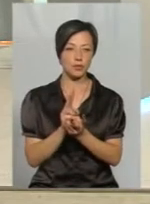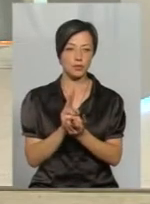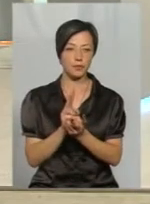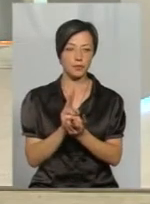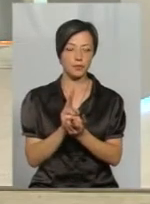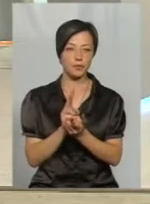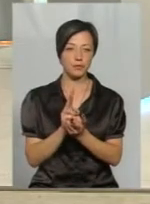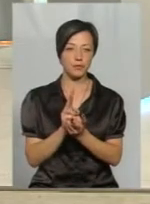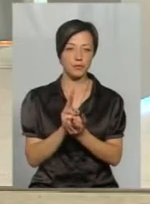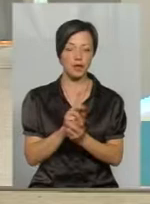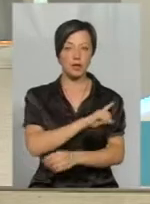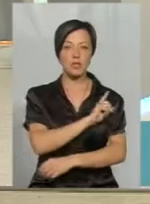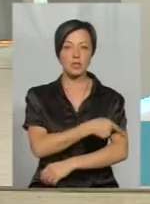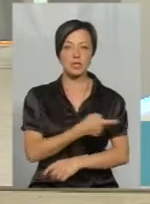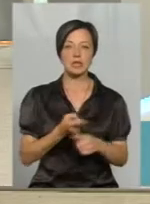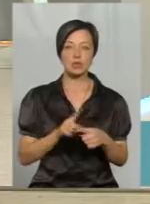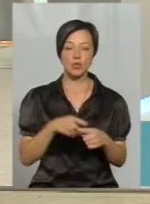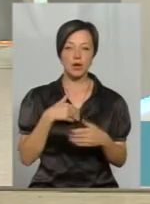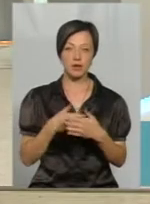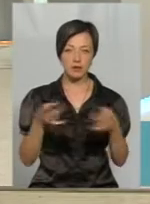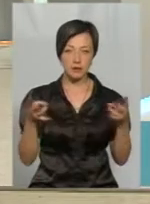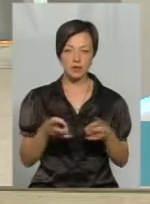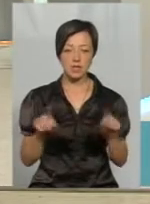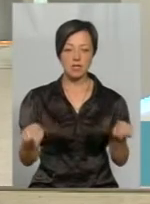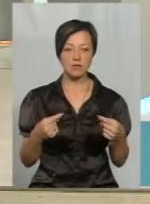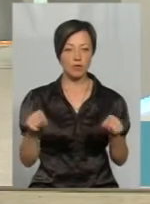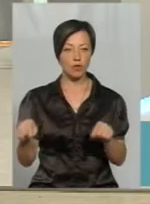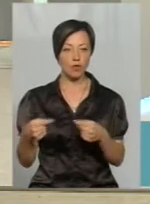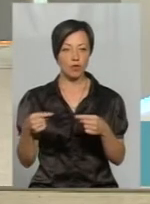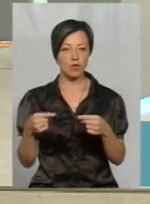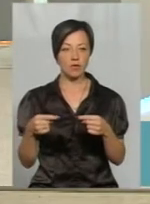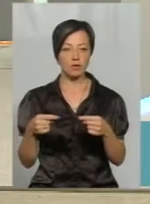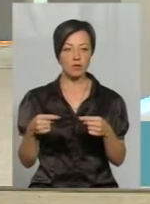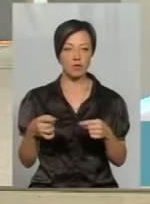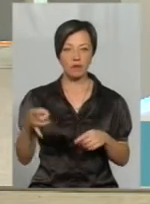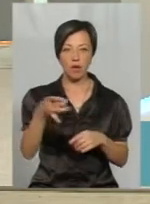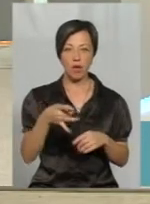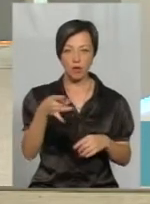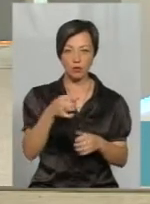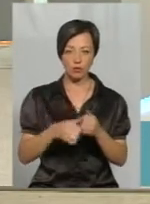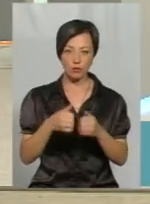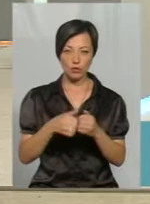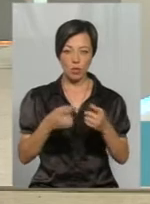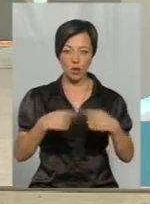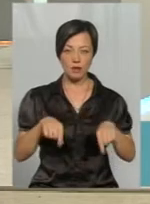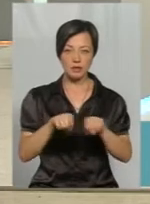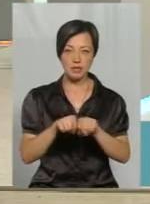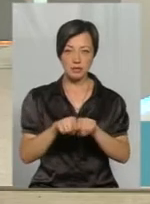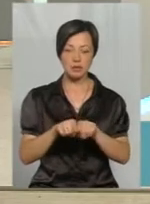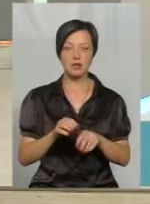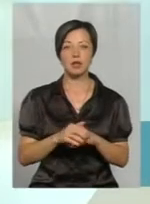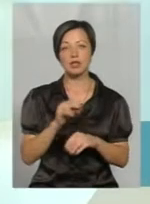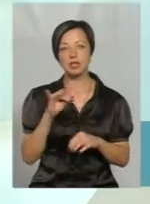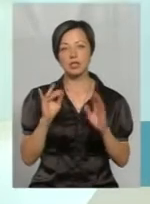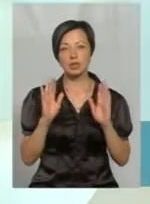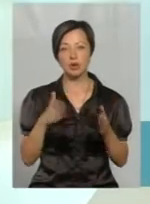посилити цю активність, створювати перше в районах кожному організації, чи